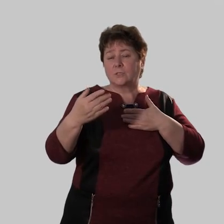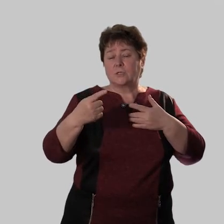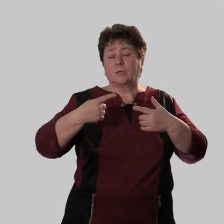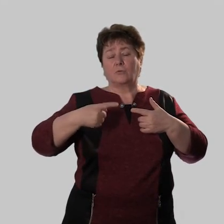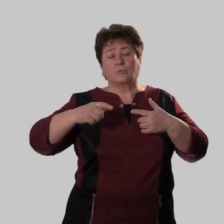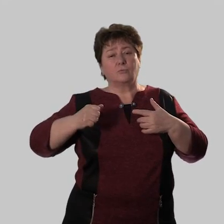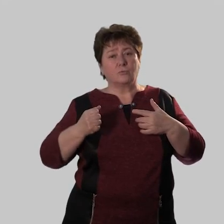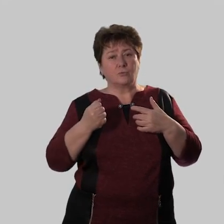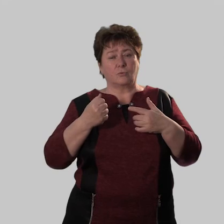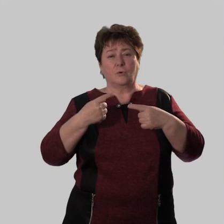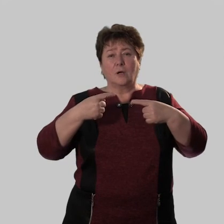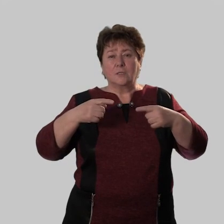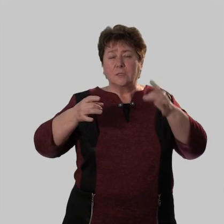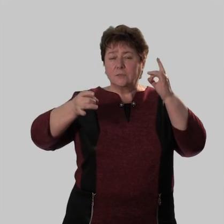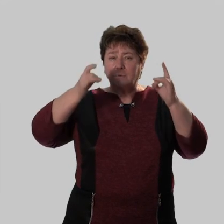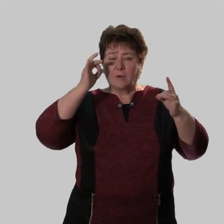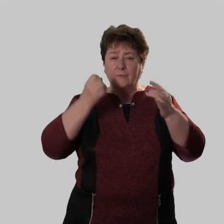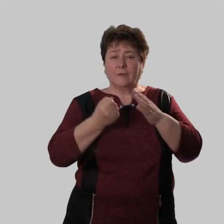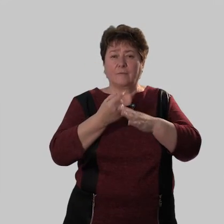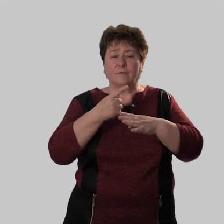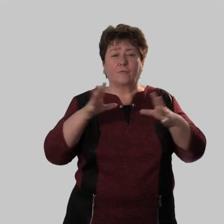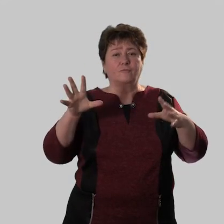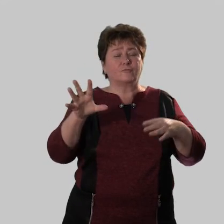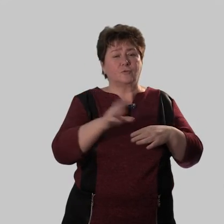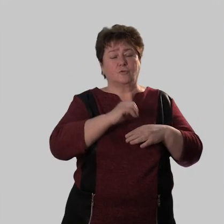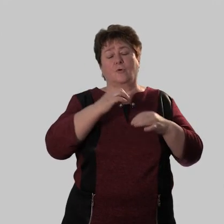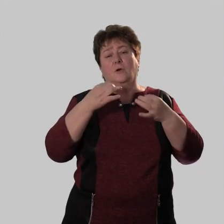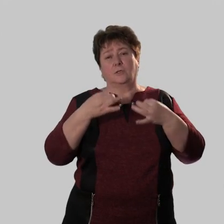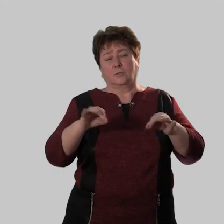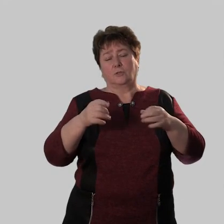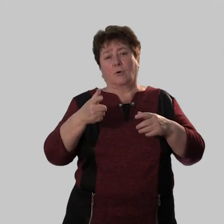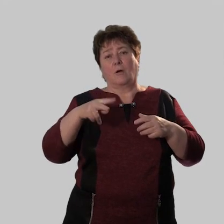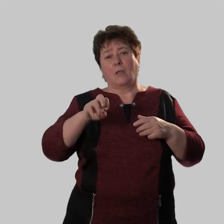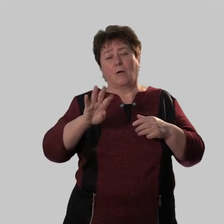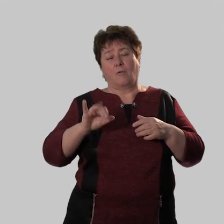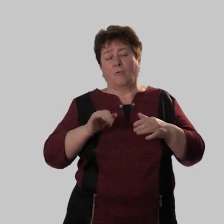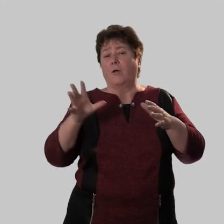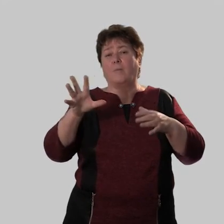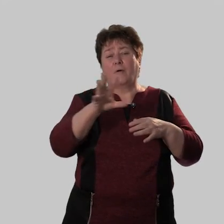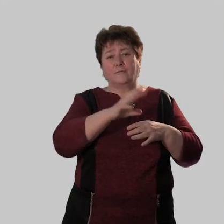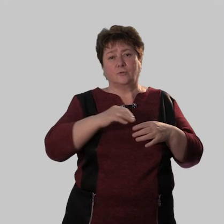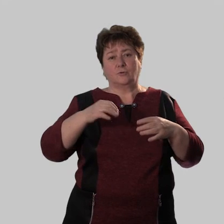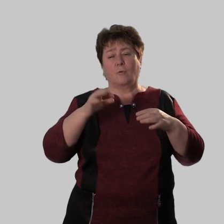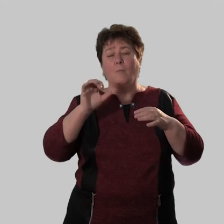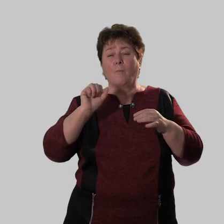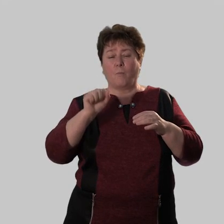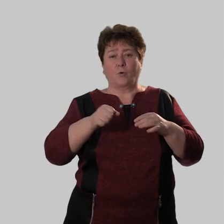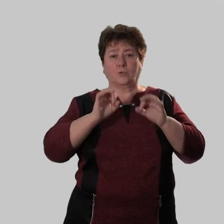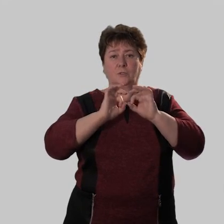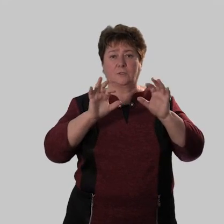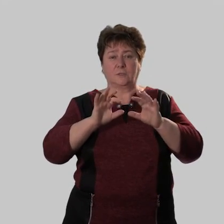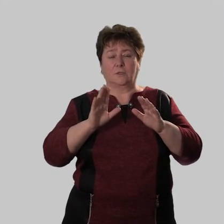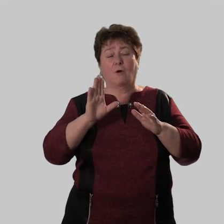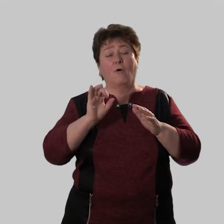отношения друг к другу, различные звуковые явления. Все подвластно глаголу. Обо всем он может